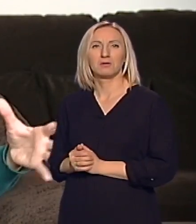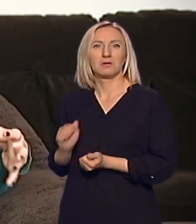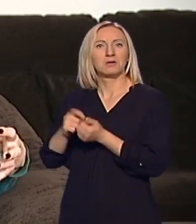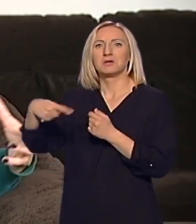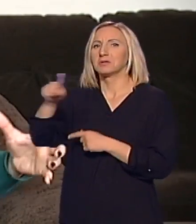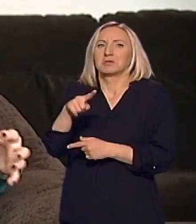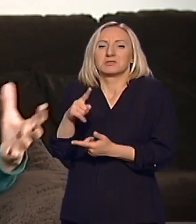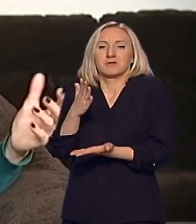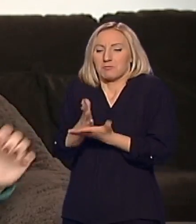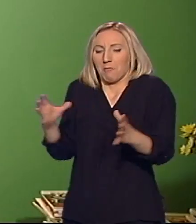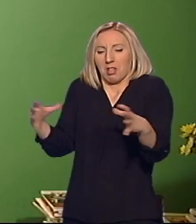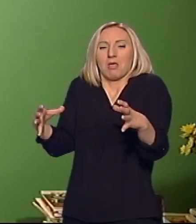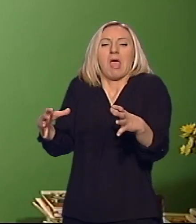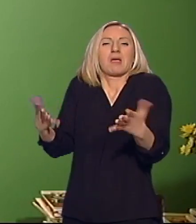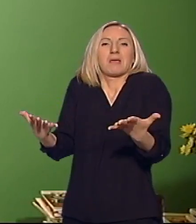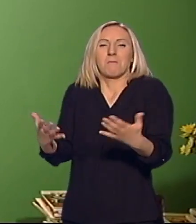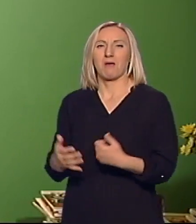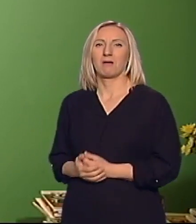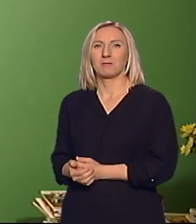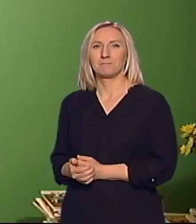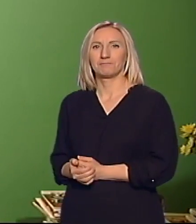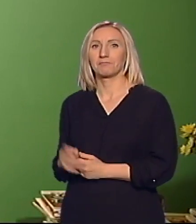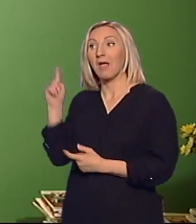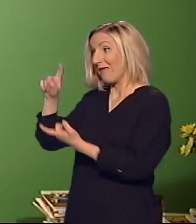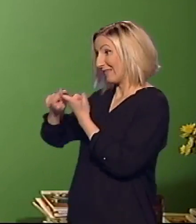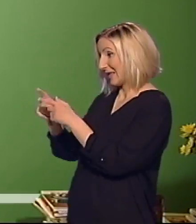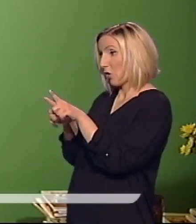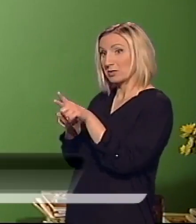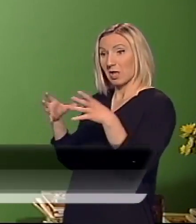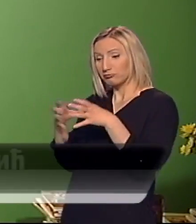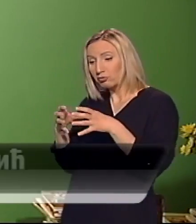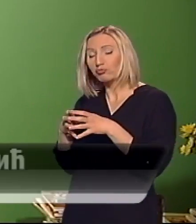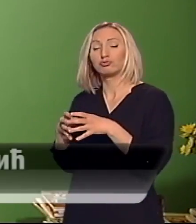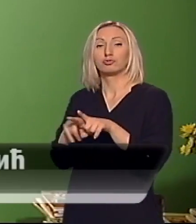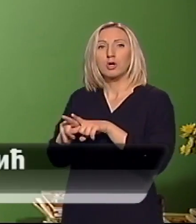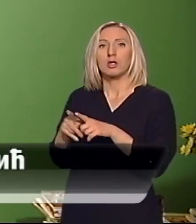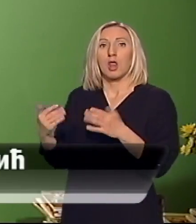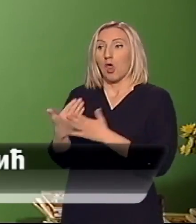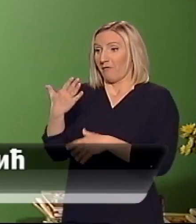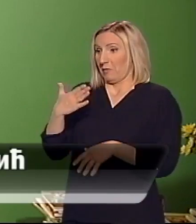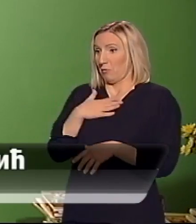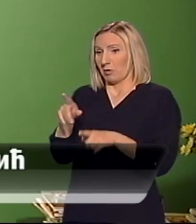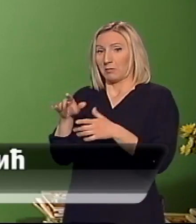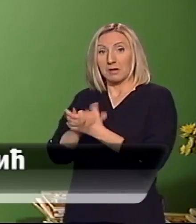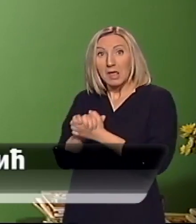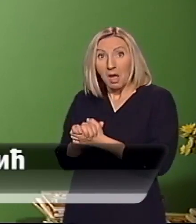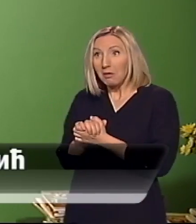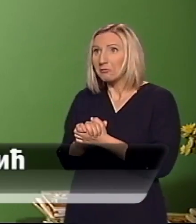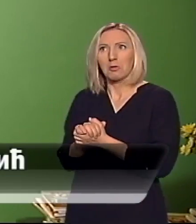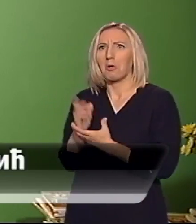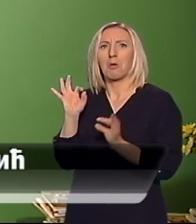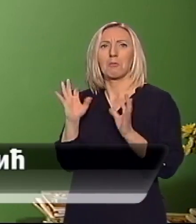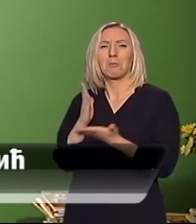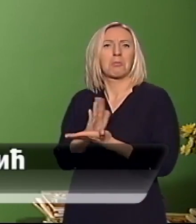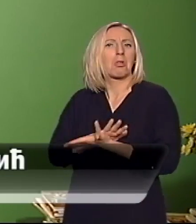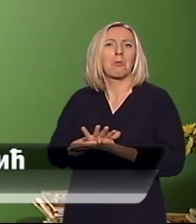Svi smo bili deo neke ekipe. Tako da što se tiče druženja i novih mojih prijatelja, to je sve i dalje teklo vrlo glatko. Mislim, kada